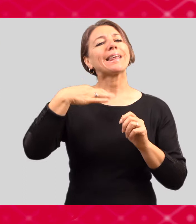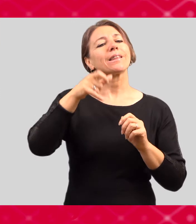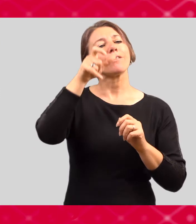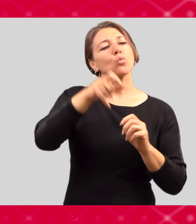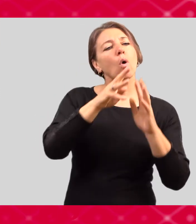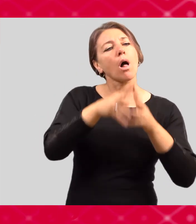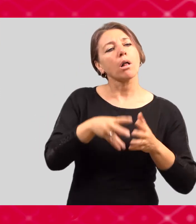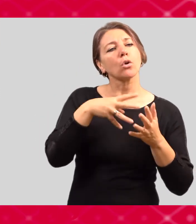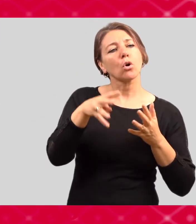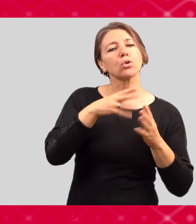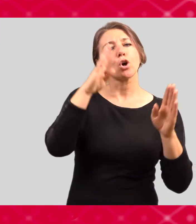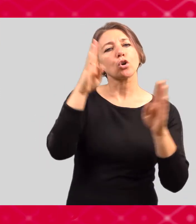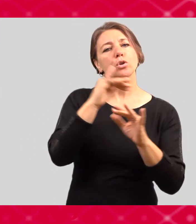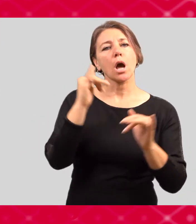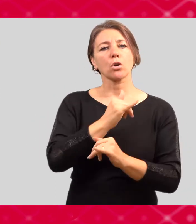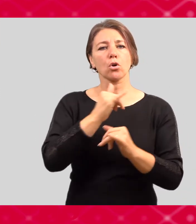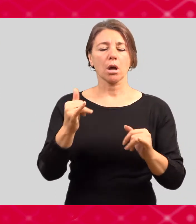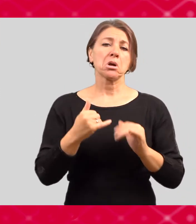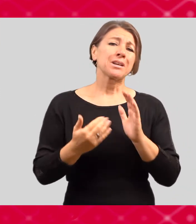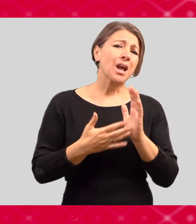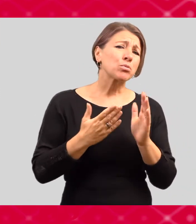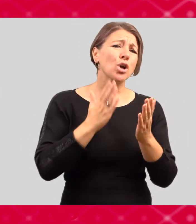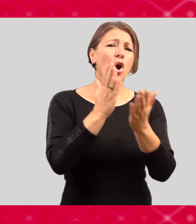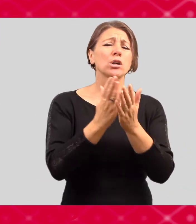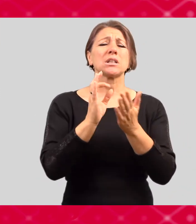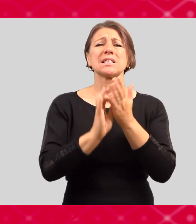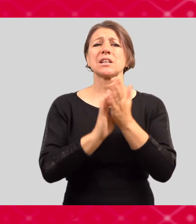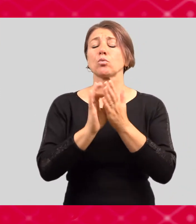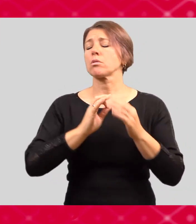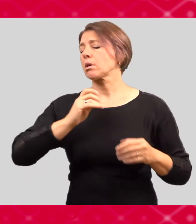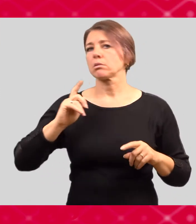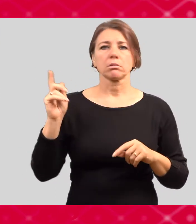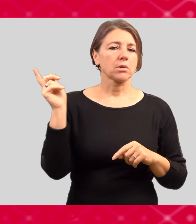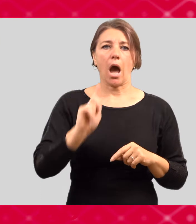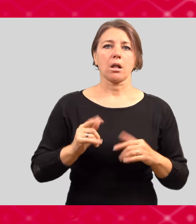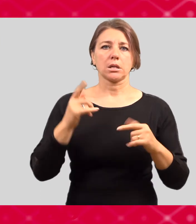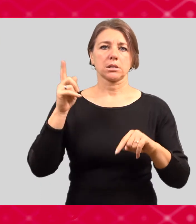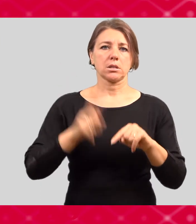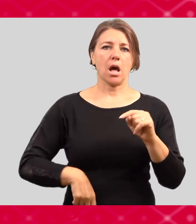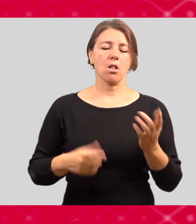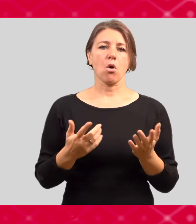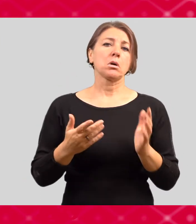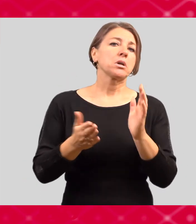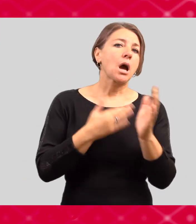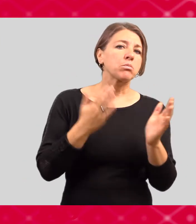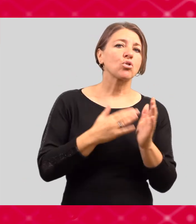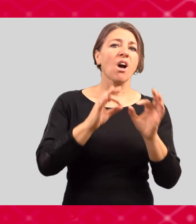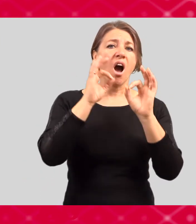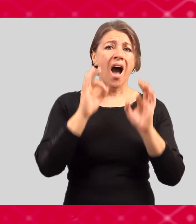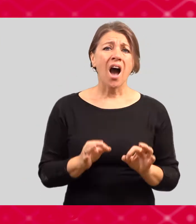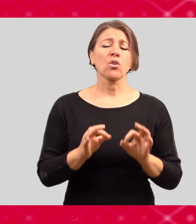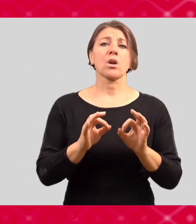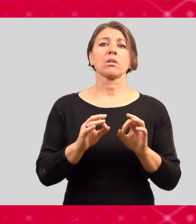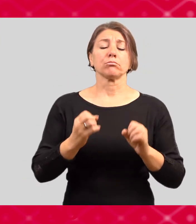A je to stipendium určené v případech zvláštních, akutních, náhlých, těžkých situací. Takže v